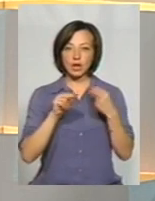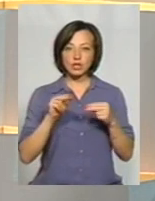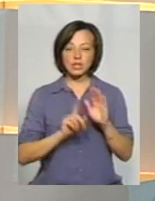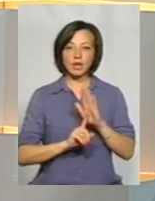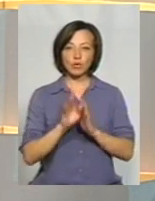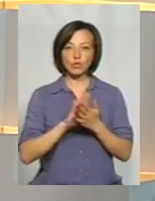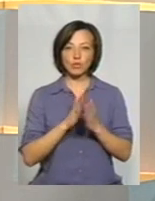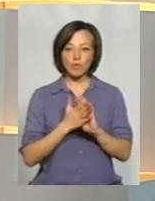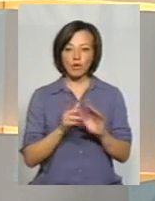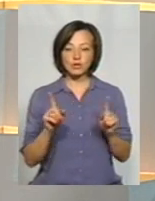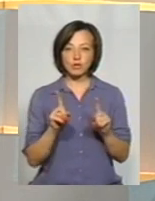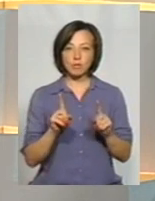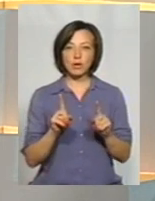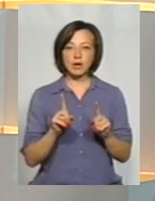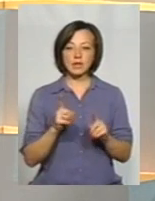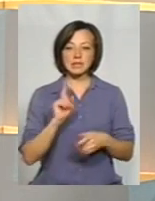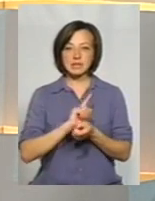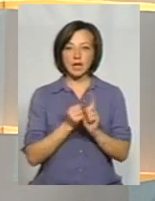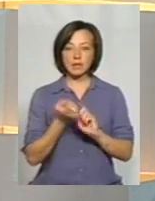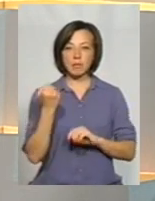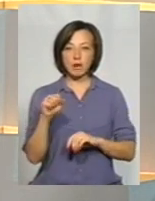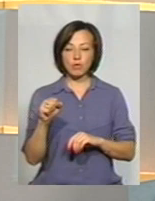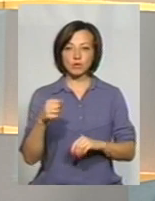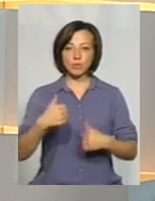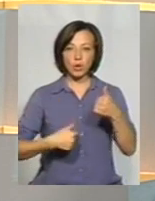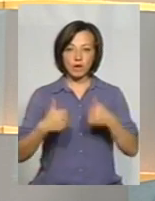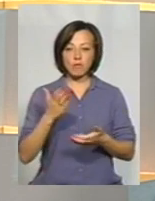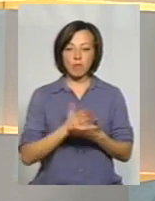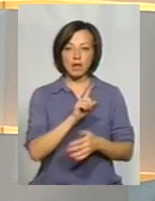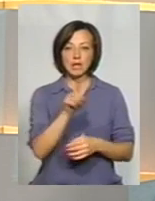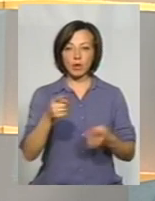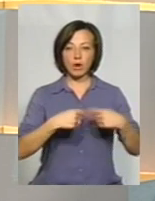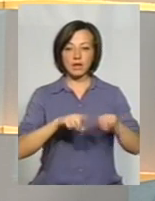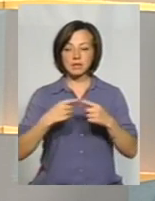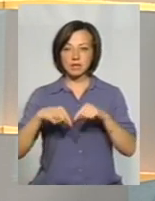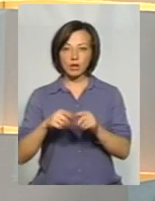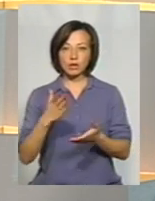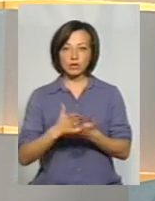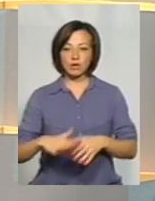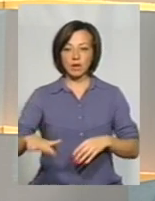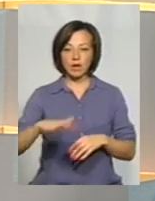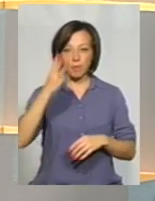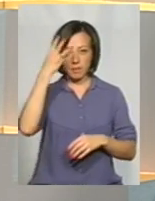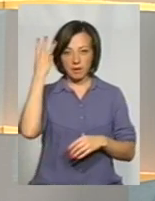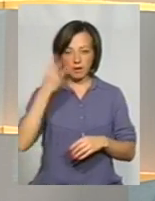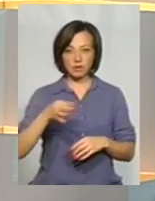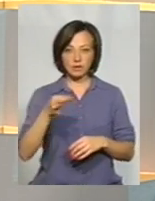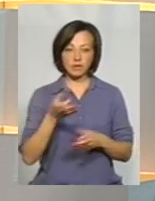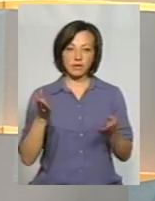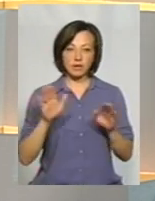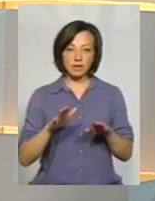стартові умови для того, щоб стати переможцем торгів, звичайно, мали ті організації, які розташовані на Хмельницькому. Ну, давайте,